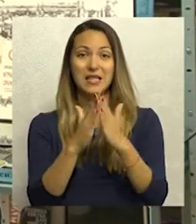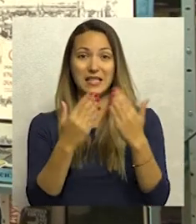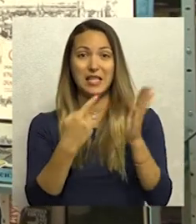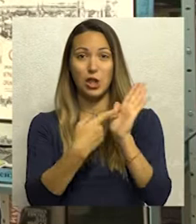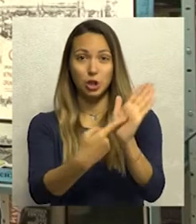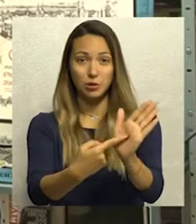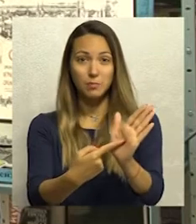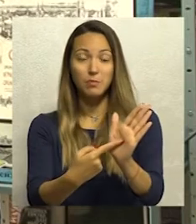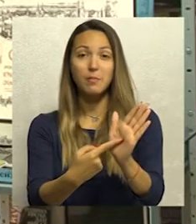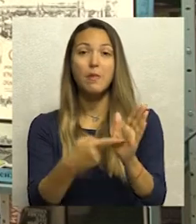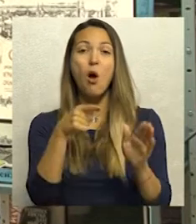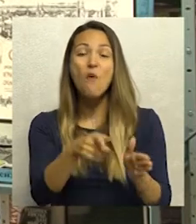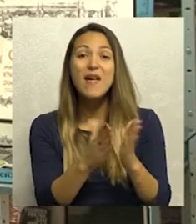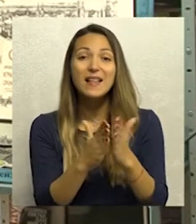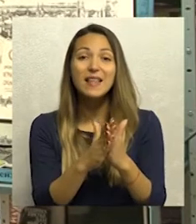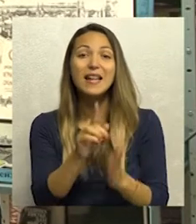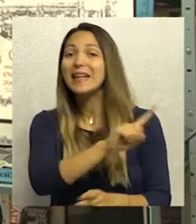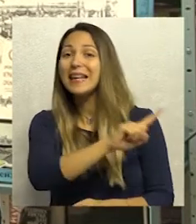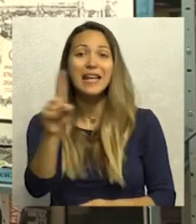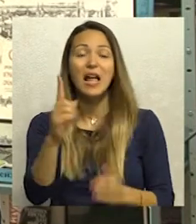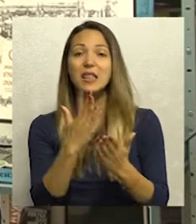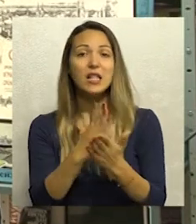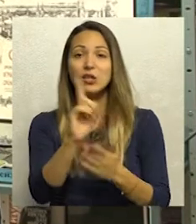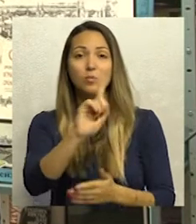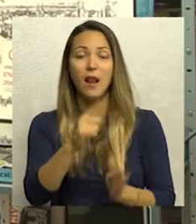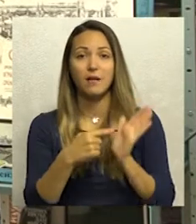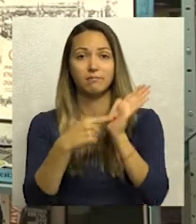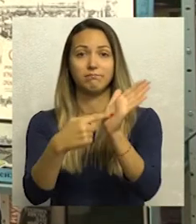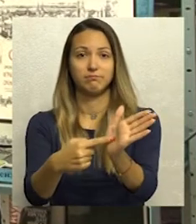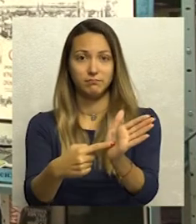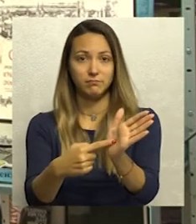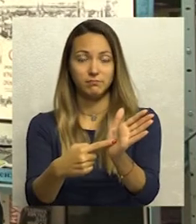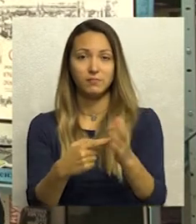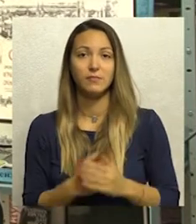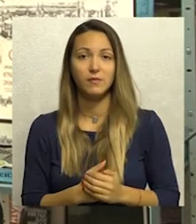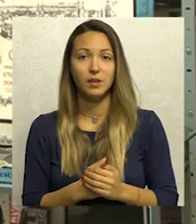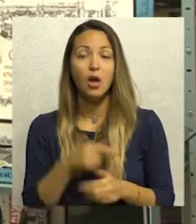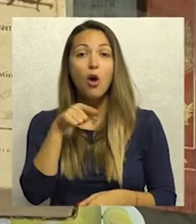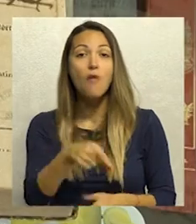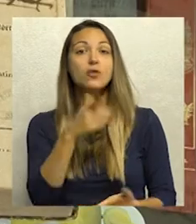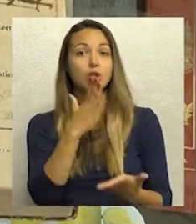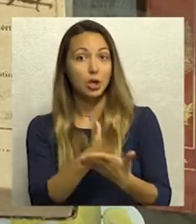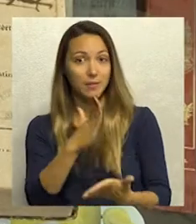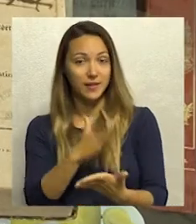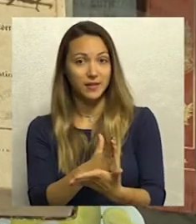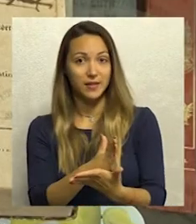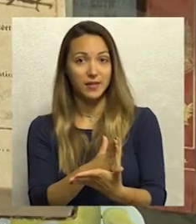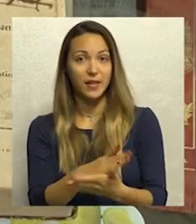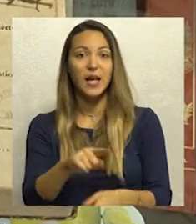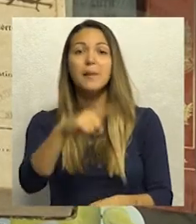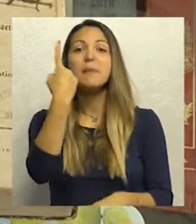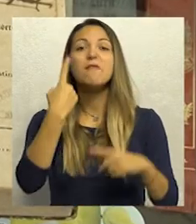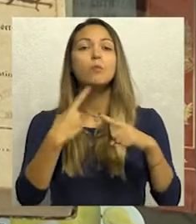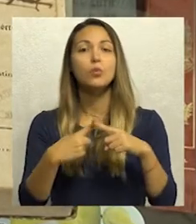zato što ove knjige još nikada nisu bile izlagane i tako da će ovo biti prvi put da se